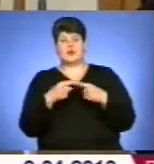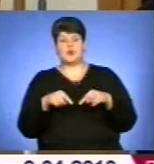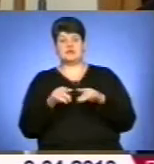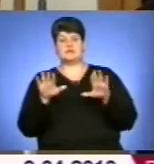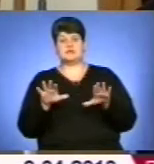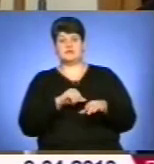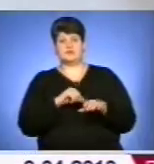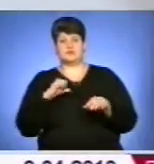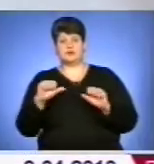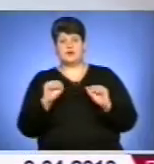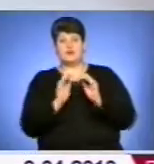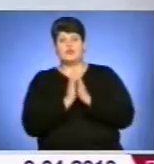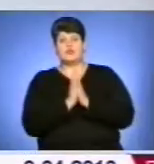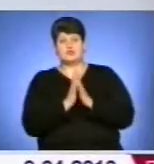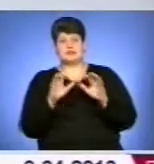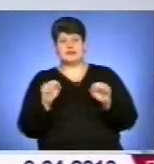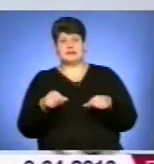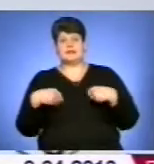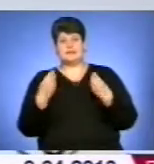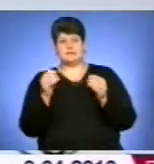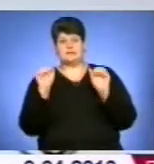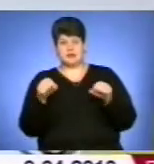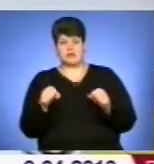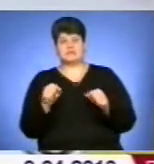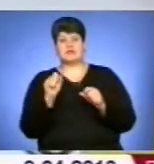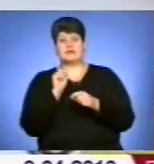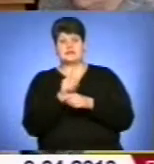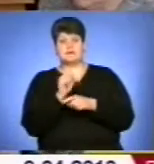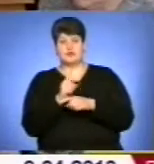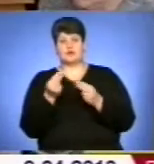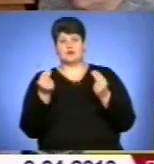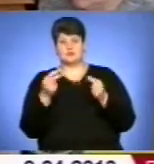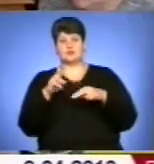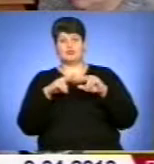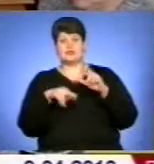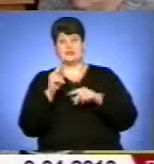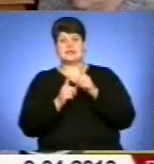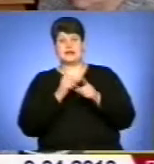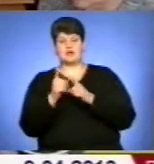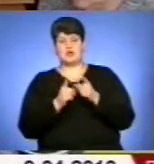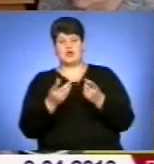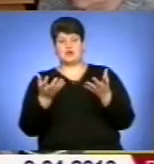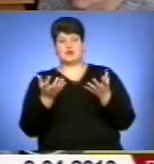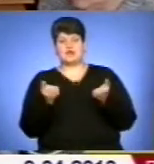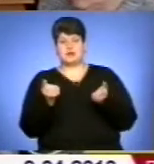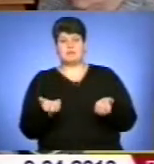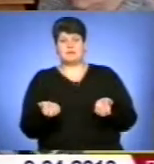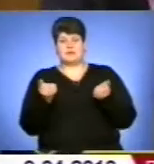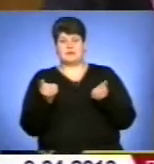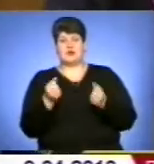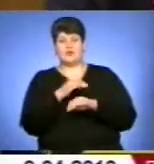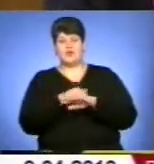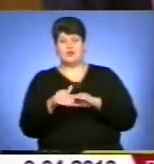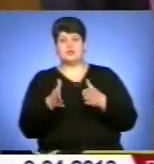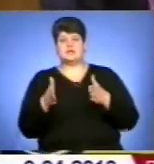самоврядування просять у влади надати їм право виступати замовниками послуг з будівництва, реконструкції та отримання вулиць і доріг. За